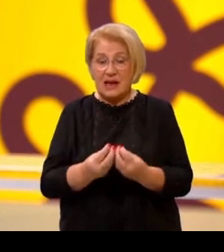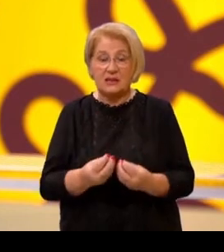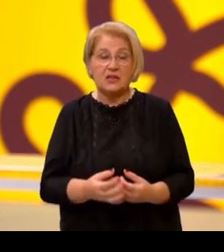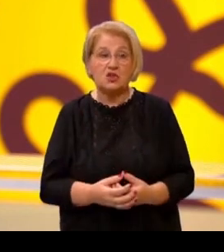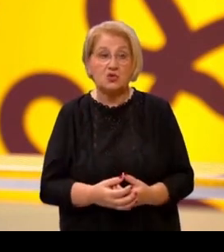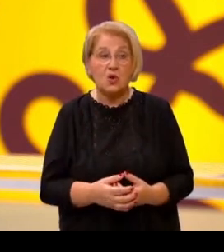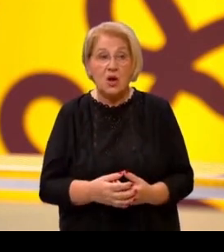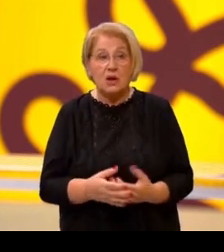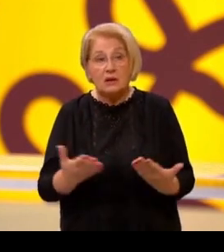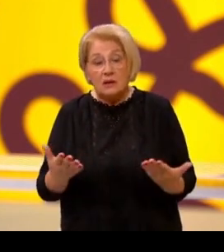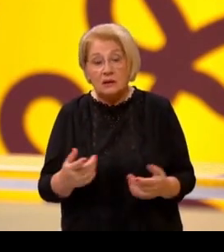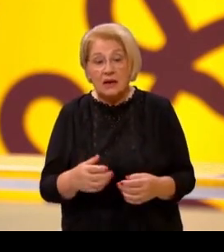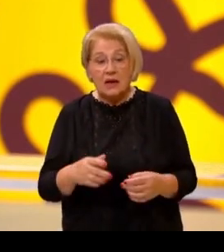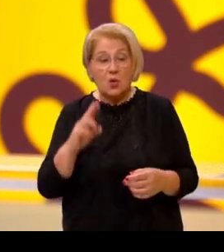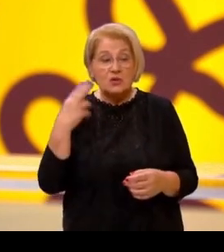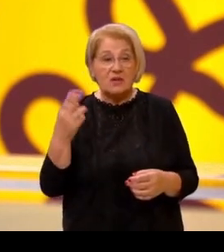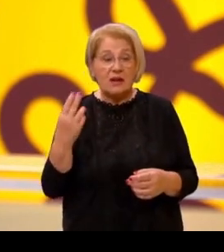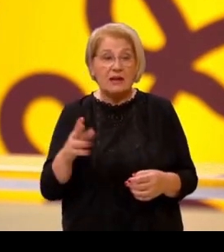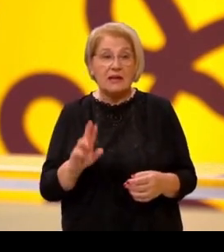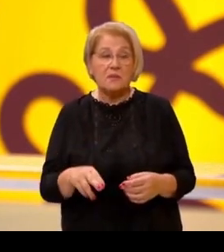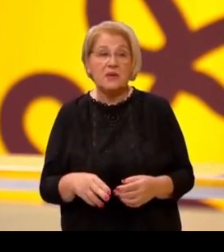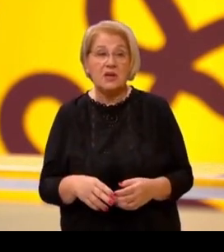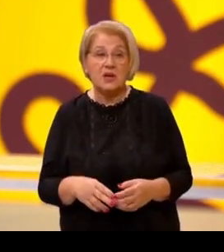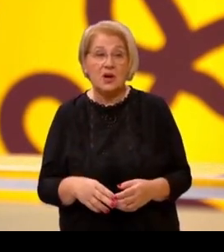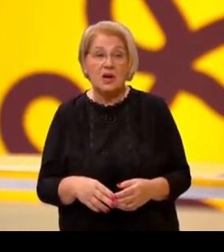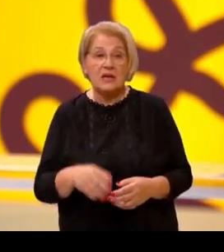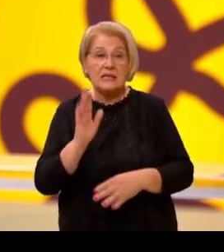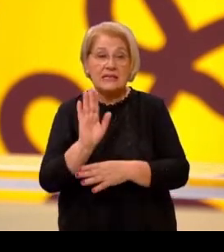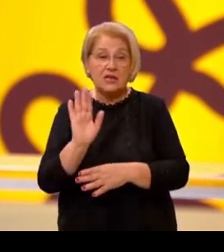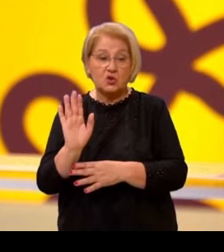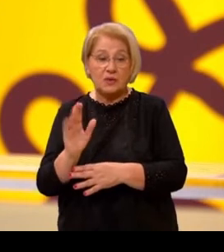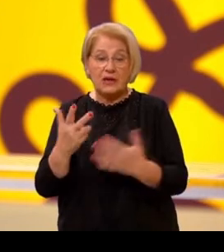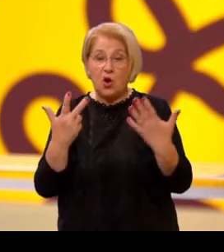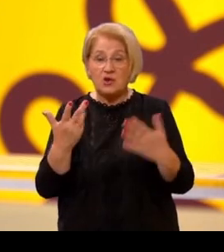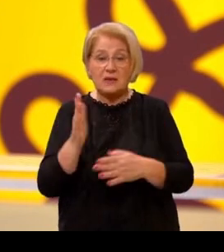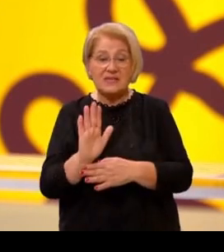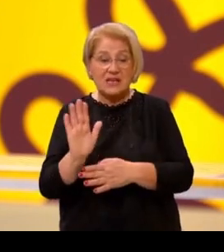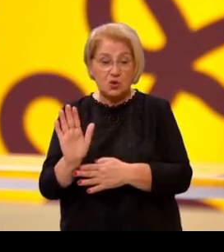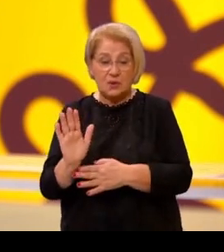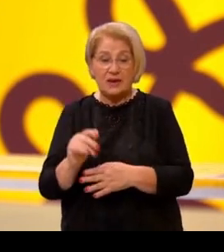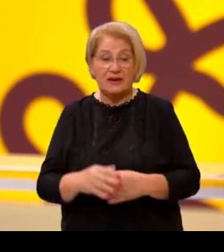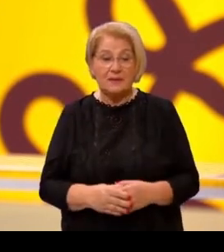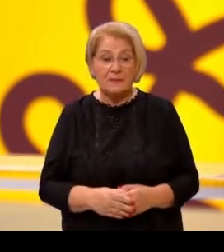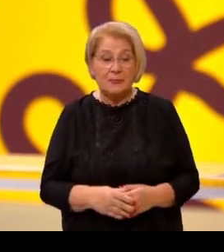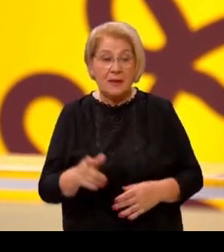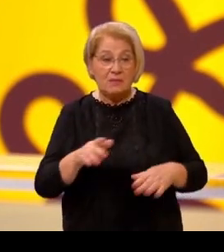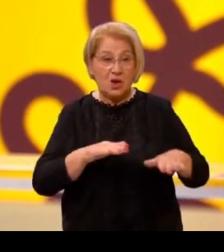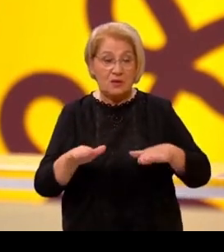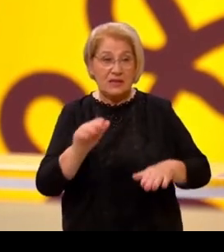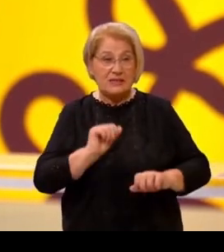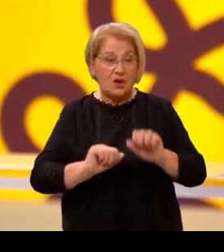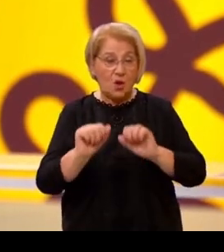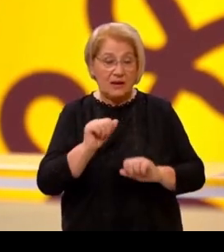jezik i recimo u Sloveniji smo imali zastupnike, čak mislim osam zastupnika je bilo. To bio čak i ministar obrane.